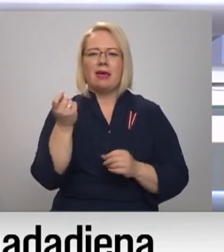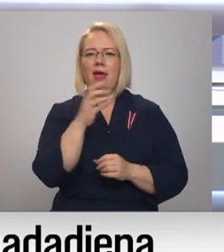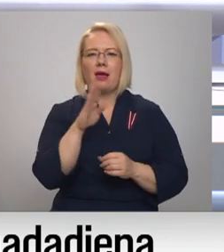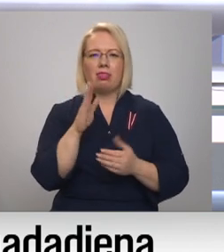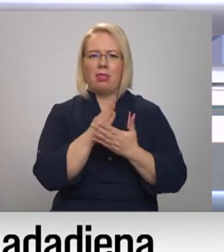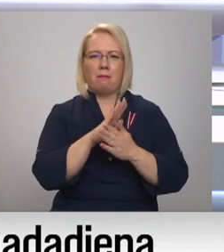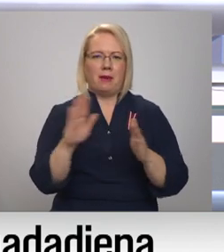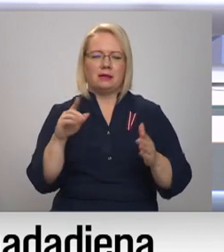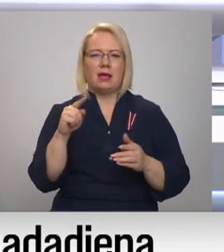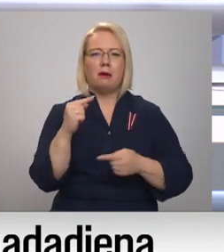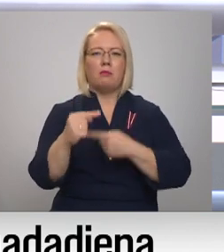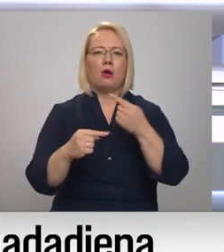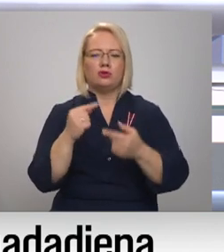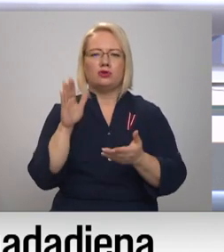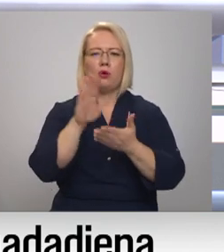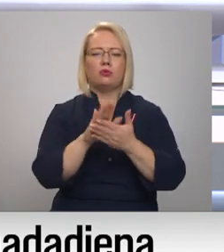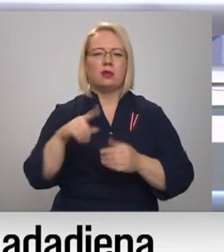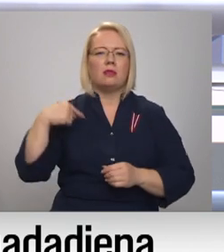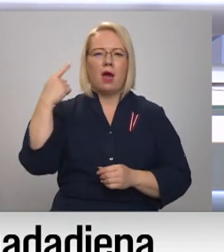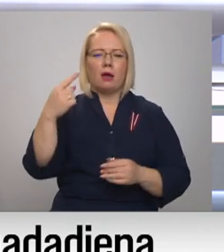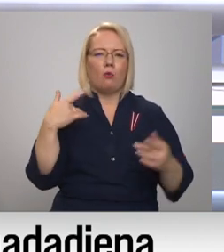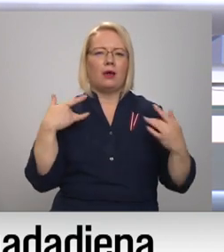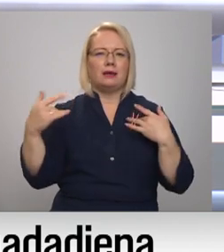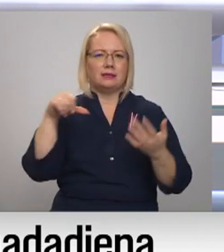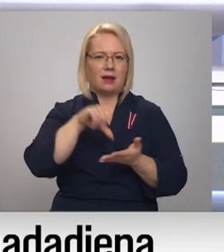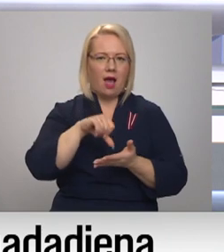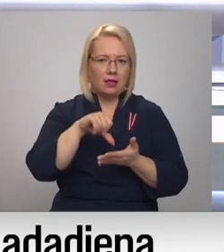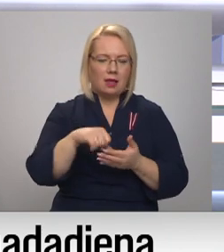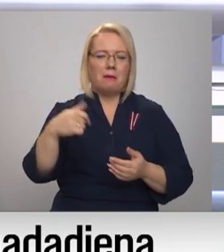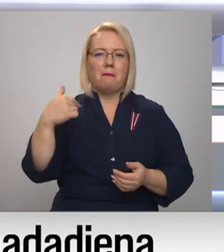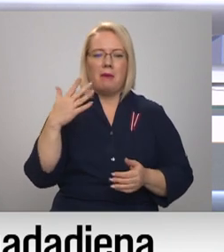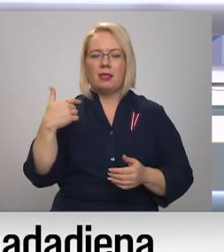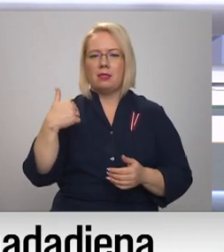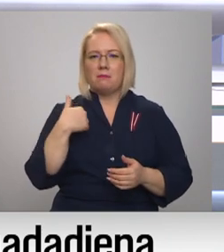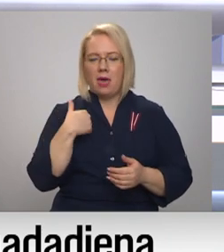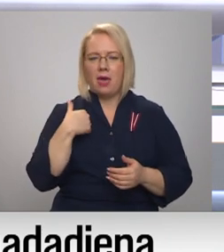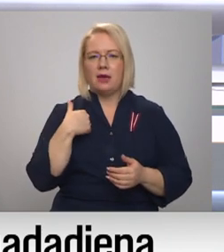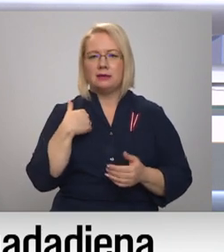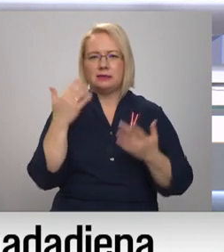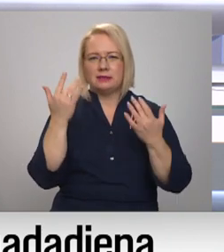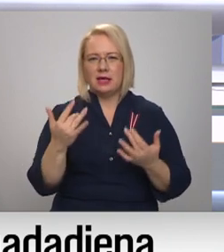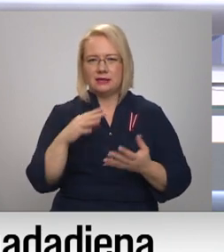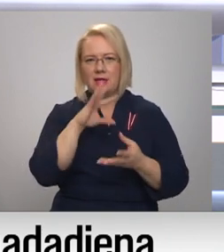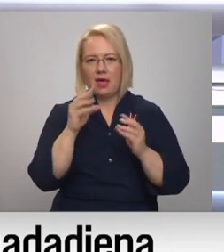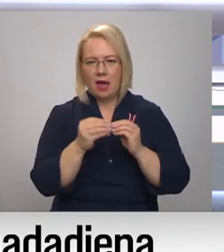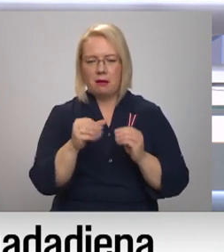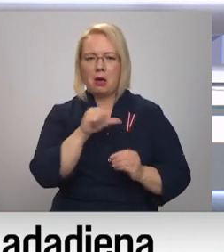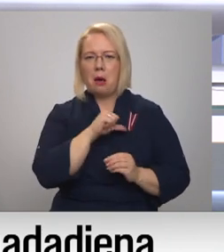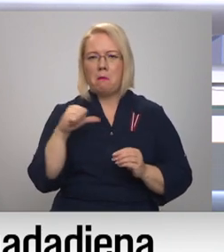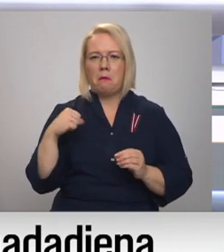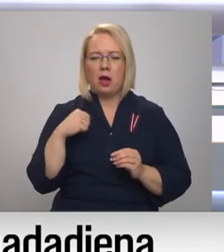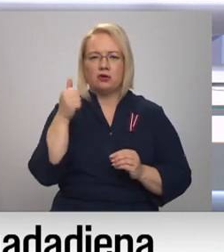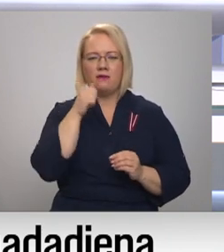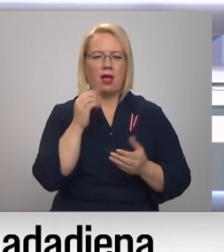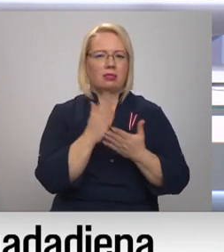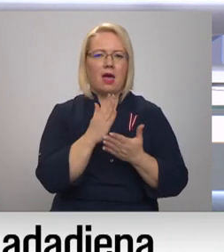īstie tikai procesā uz nākošo izrādu. Bet mēs nonācām pie secinājuma, ka iespējams, mēs paši vēl neesam gatavi